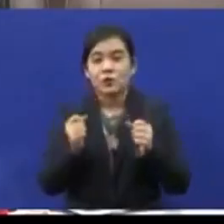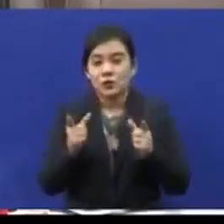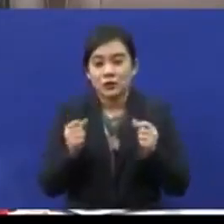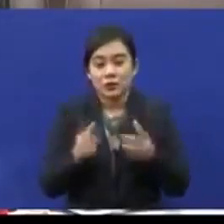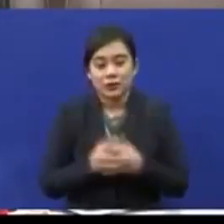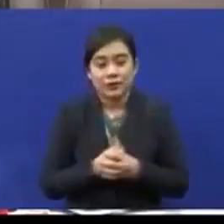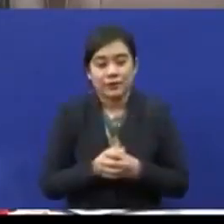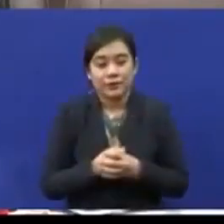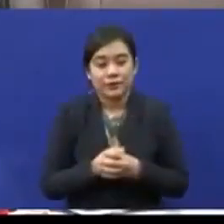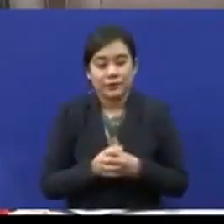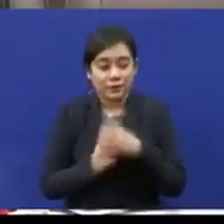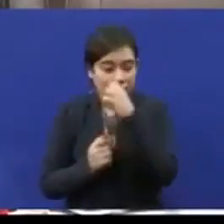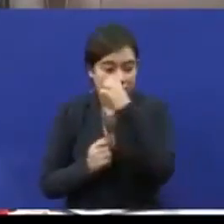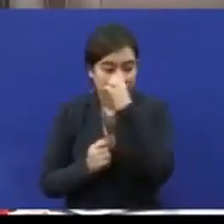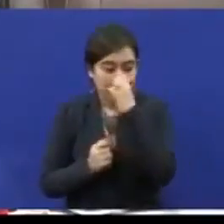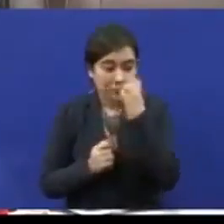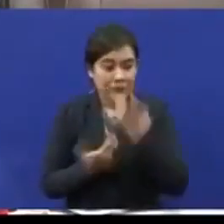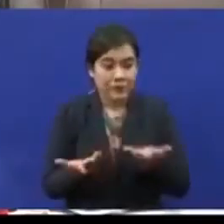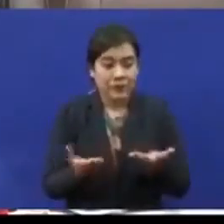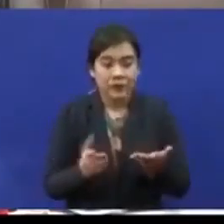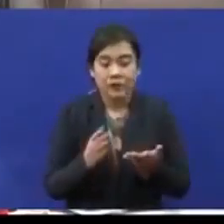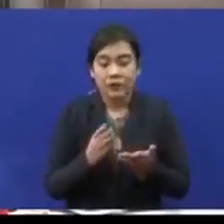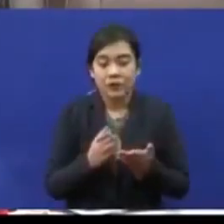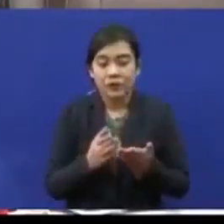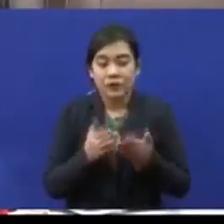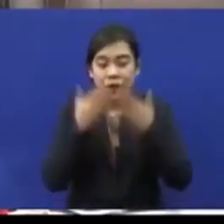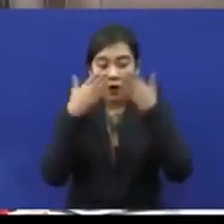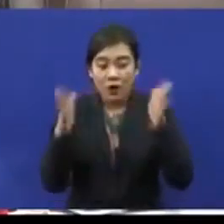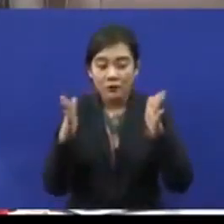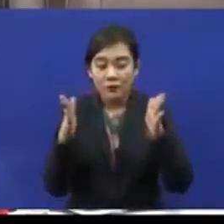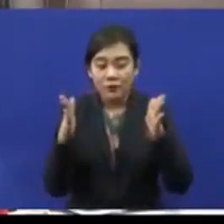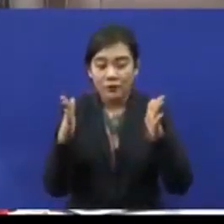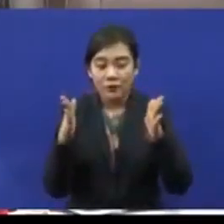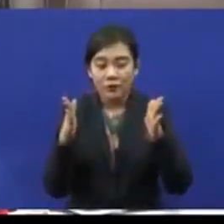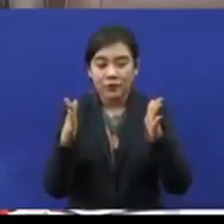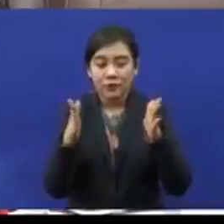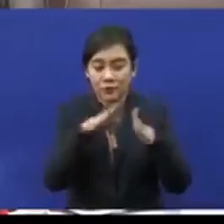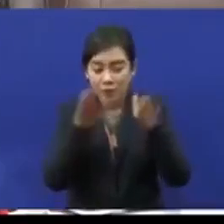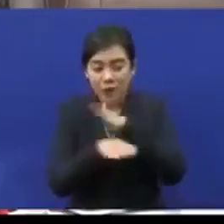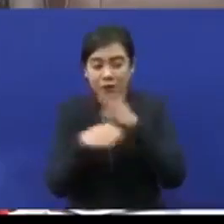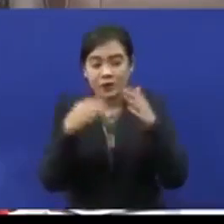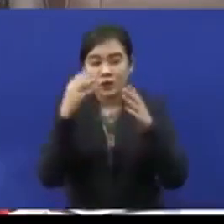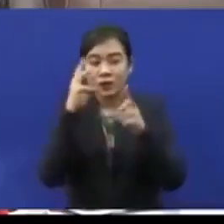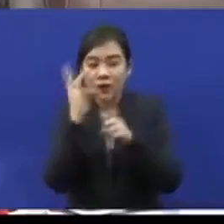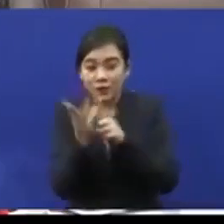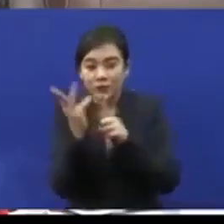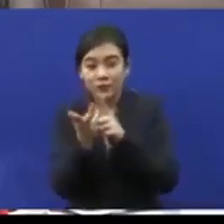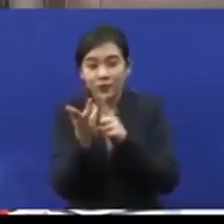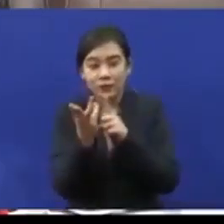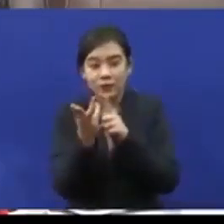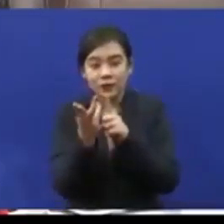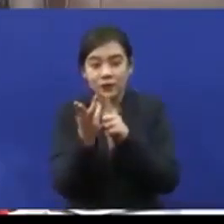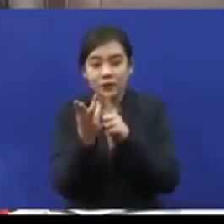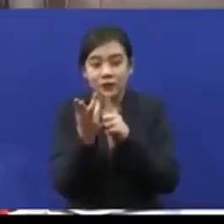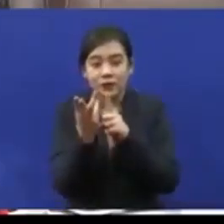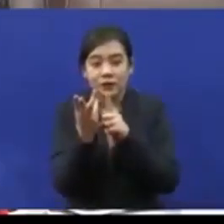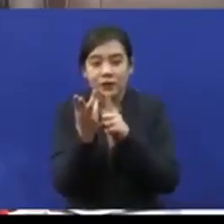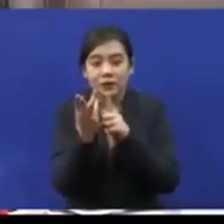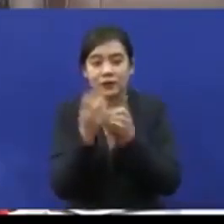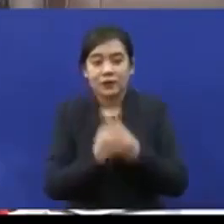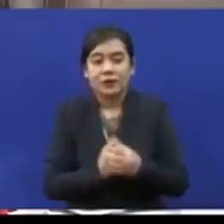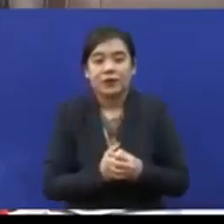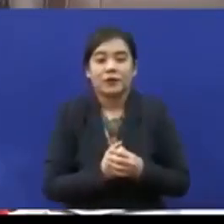awam adalah dibekalkan oleh Jabatan Kebajikan Masyarakat yang dikenali sebagai Community Based